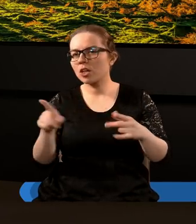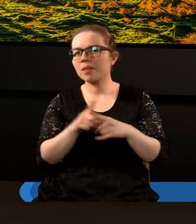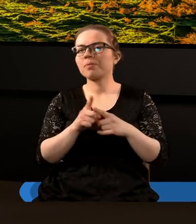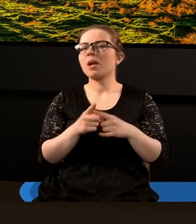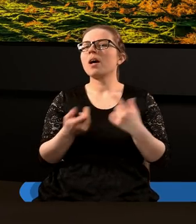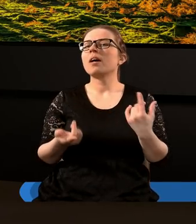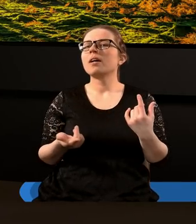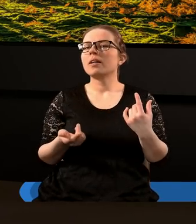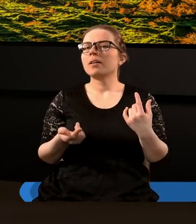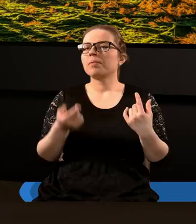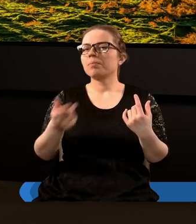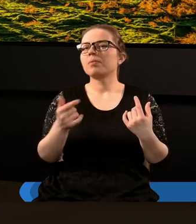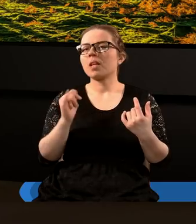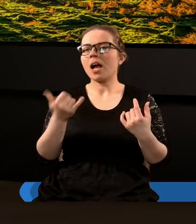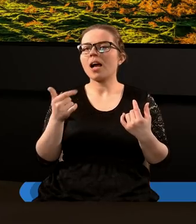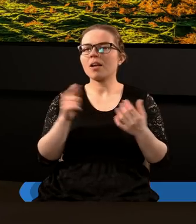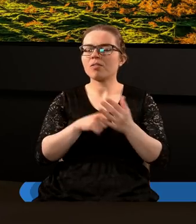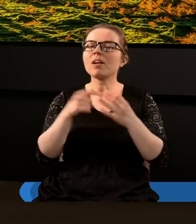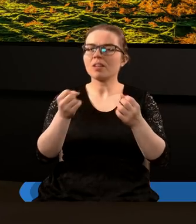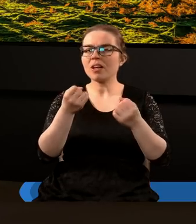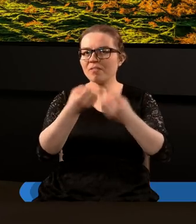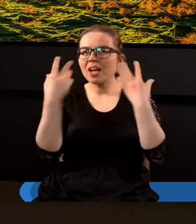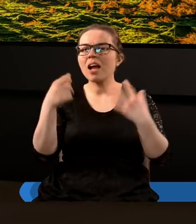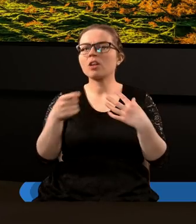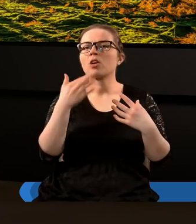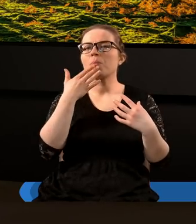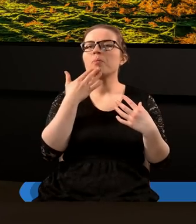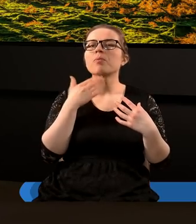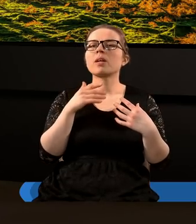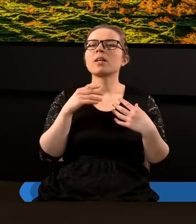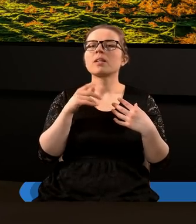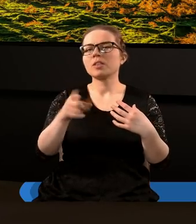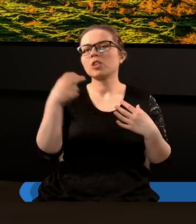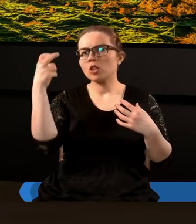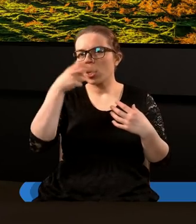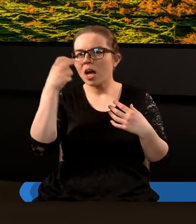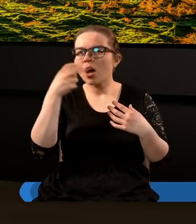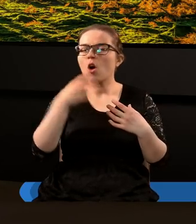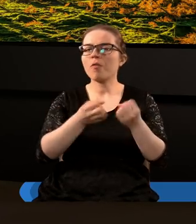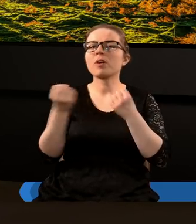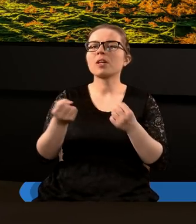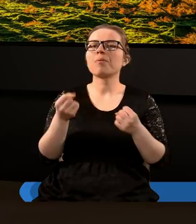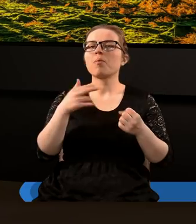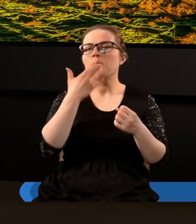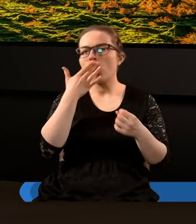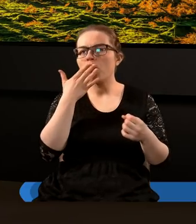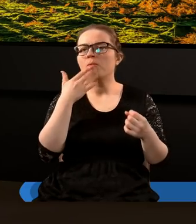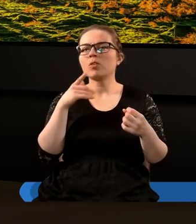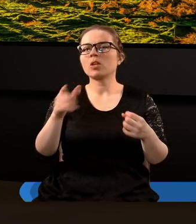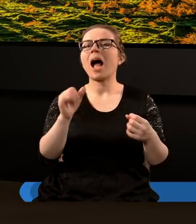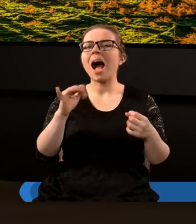właśnie, co na życiu mówiłeś, to Jacku właśnie też, co wyjaśniłeś, mi się wydaje, że też na przykład ciekawe, żebyśmy się odnieśli na przykład do księgi